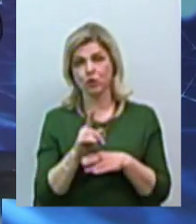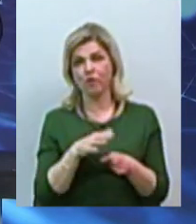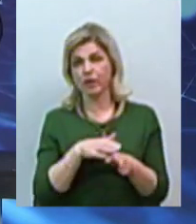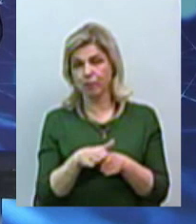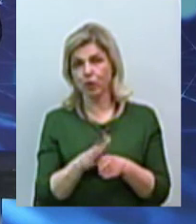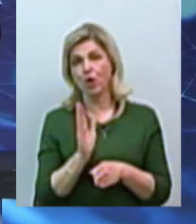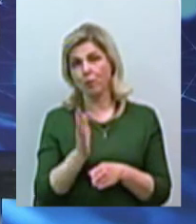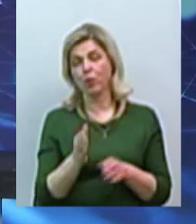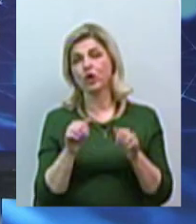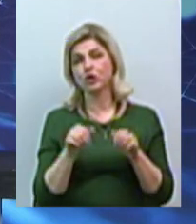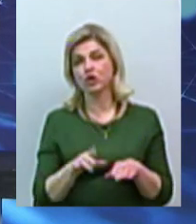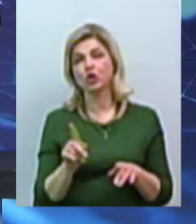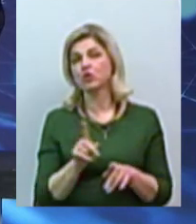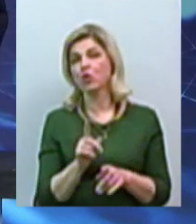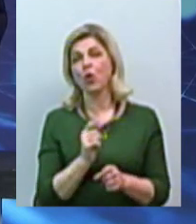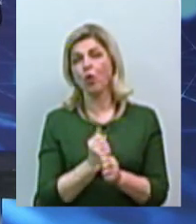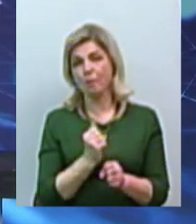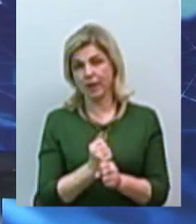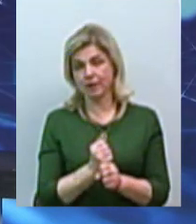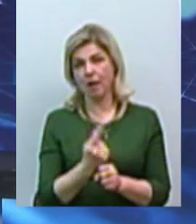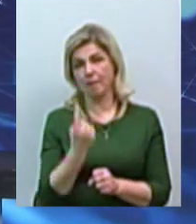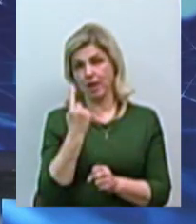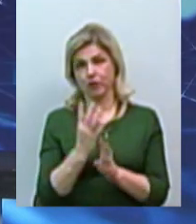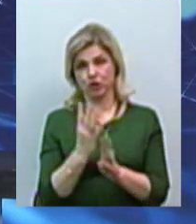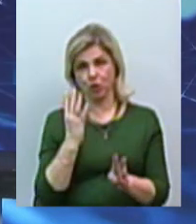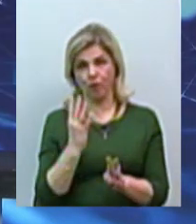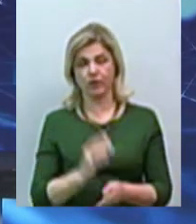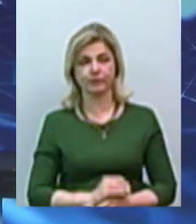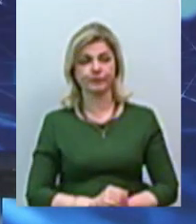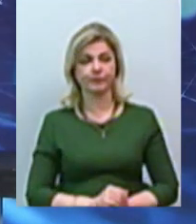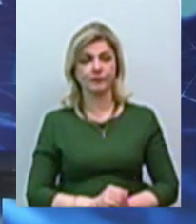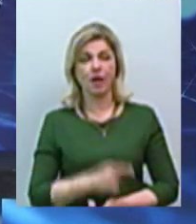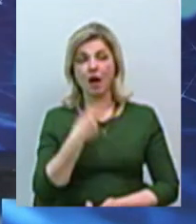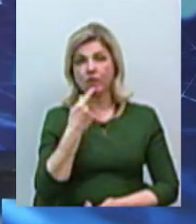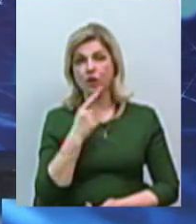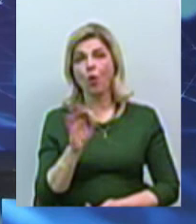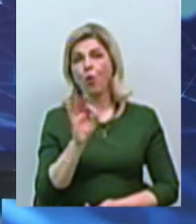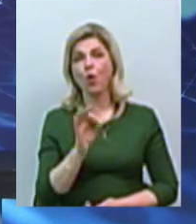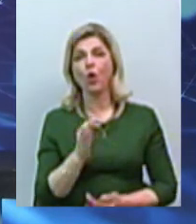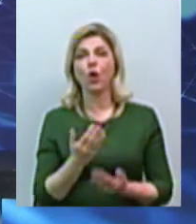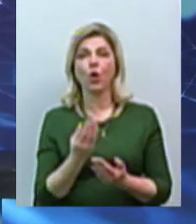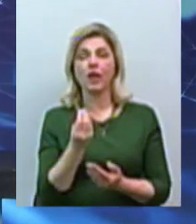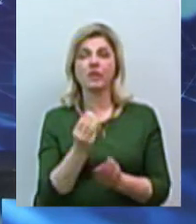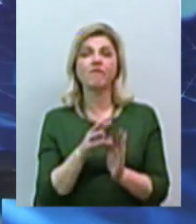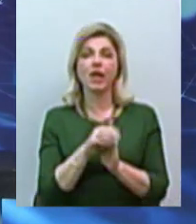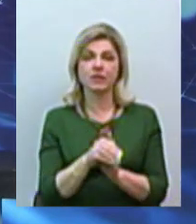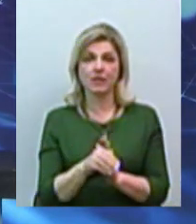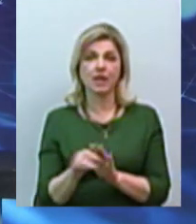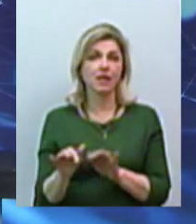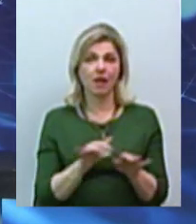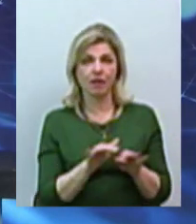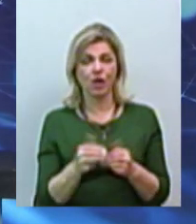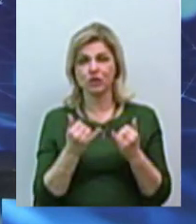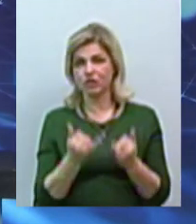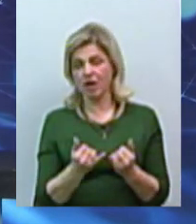Тобто ми будемо вирішувати, що саме робити першочергово. Казати про якусь інвест-діяльність, ну, зараз практично